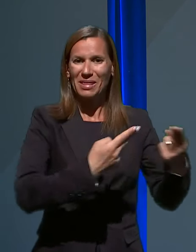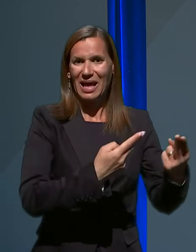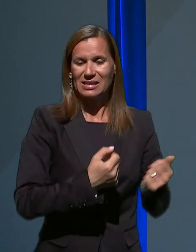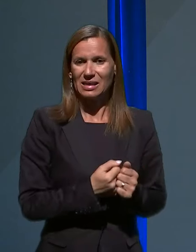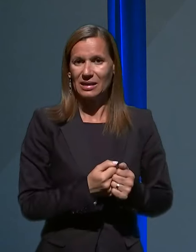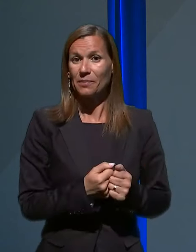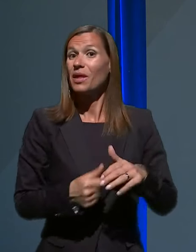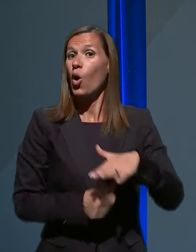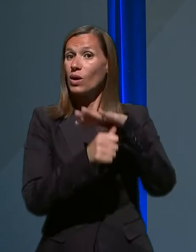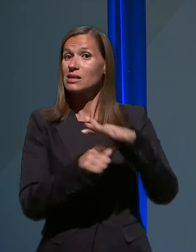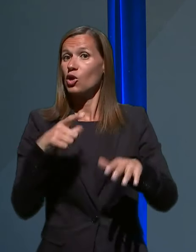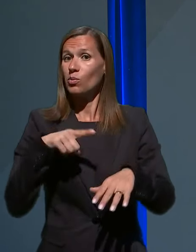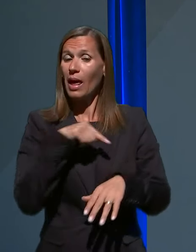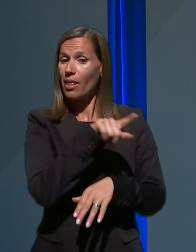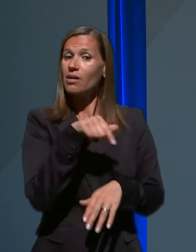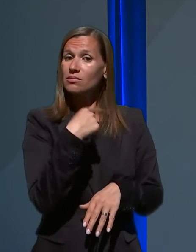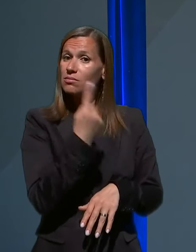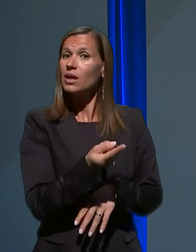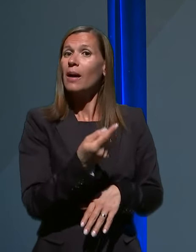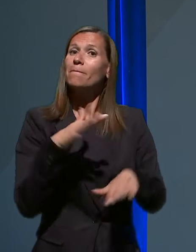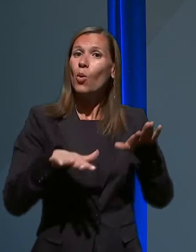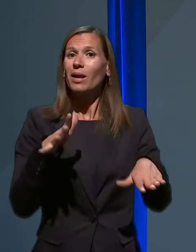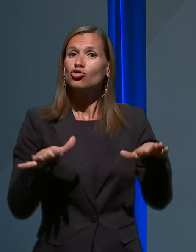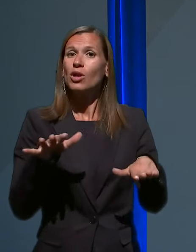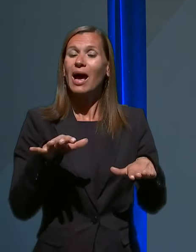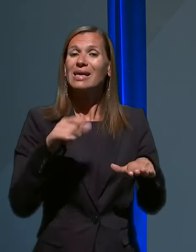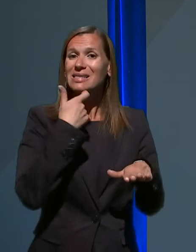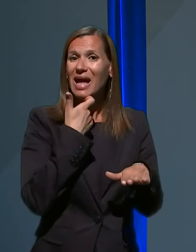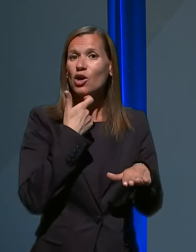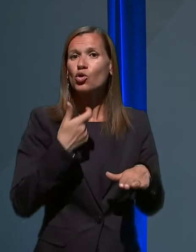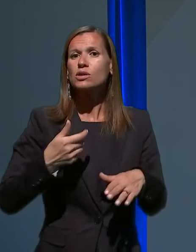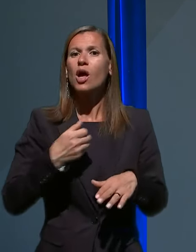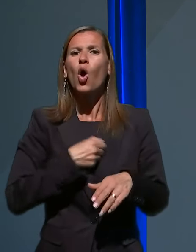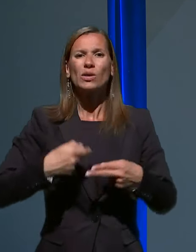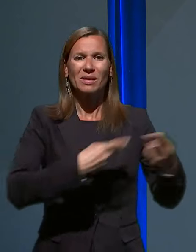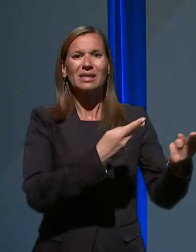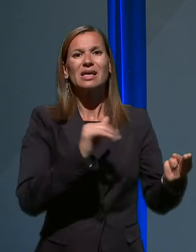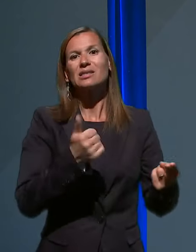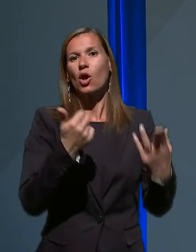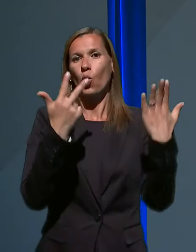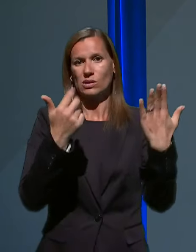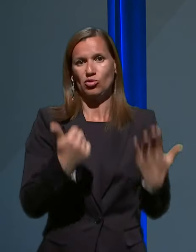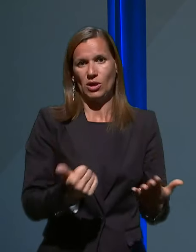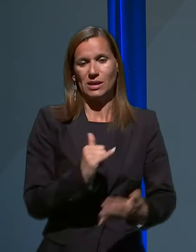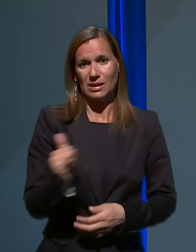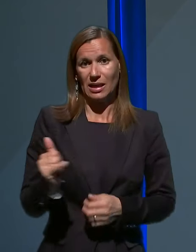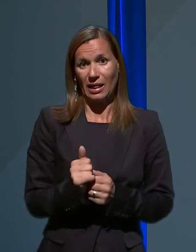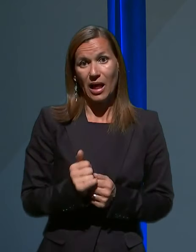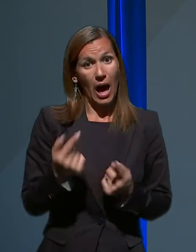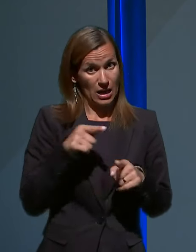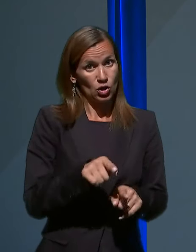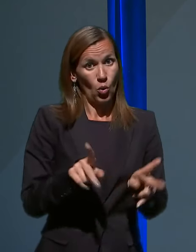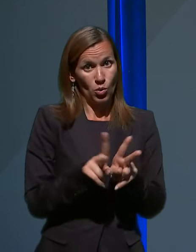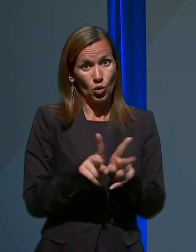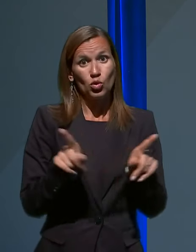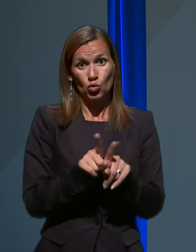danes namreč dejali, da je povprečna starost hospitaliziranih 68 let. Ali to velja tudi sicer za druge